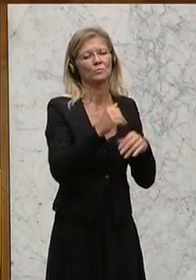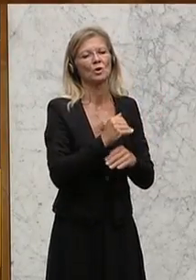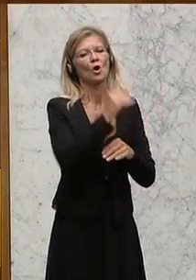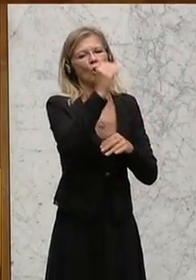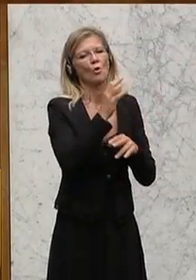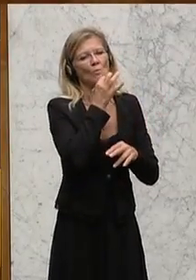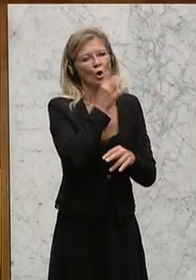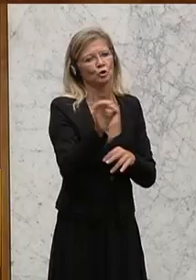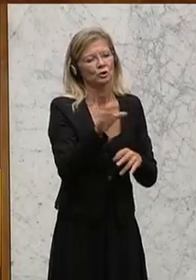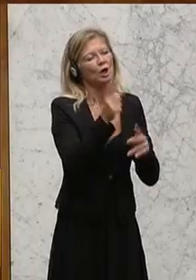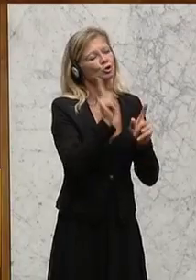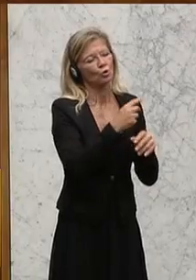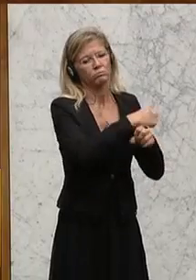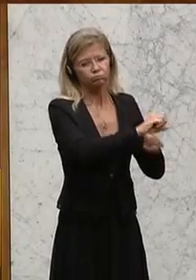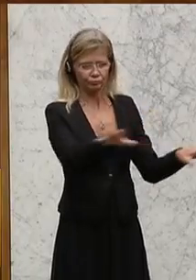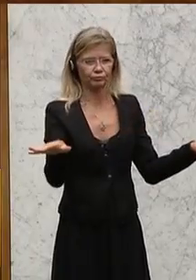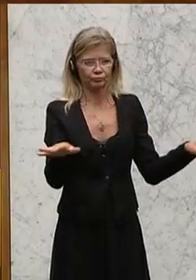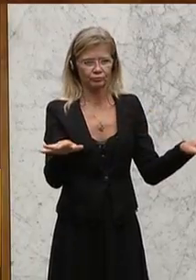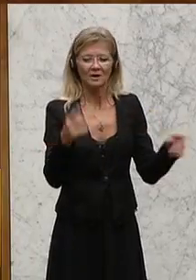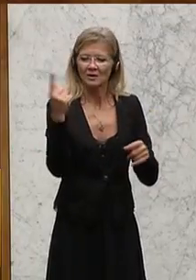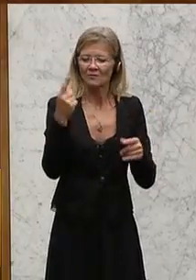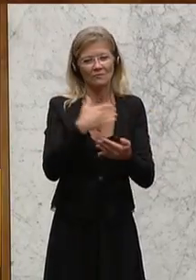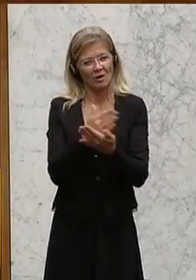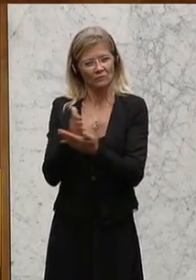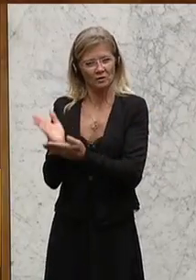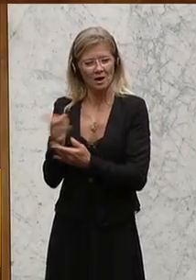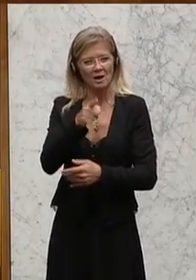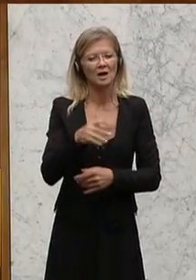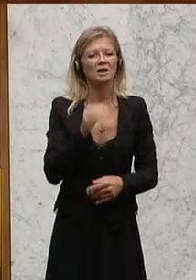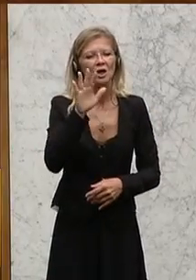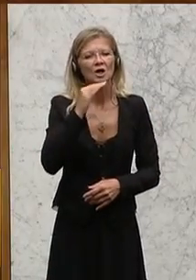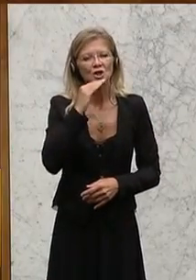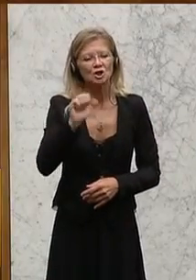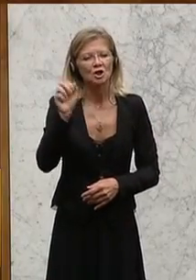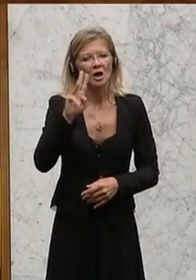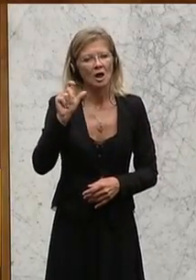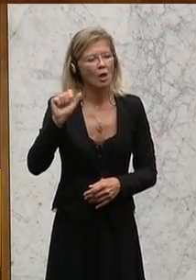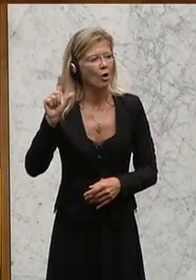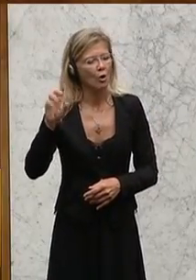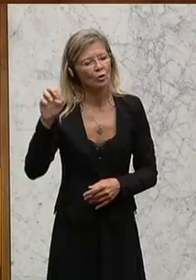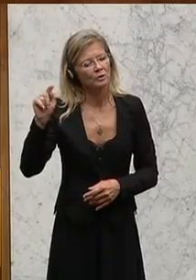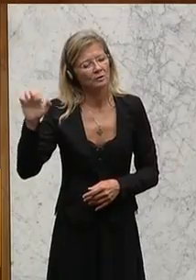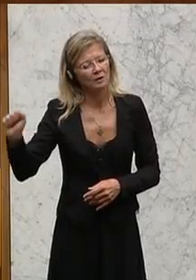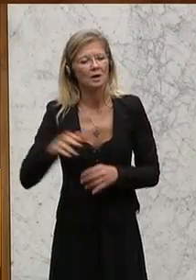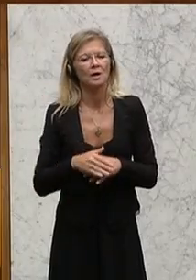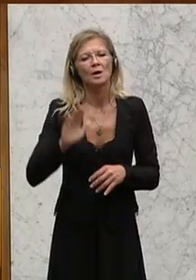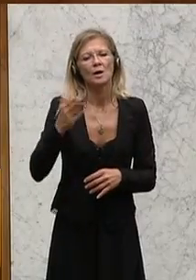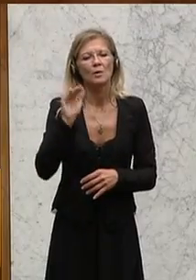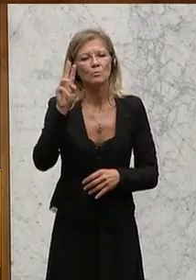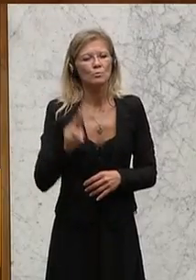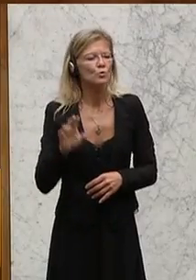Die Aufgaben dazu teilen sich das Charlotte-Bühler-Institut, das Land Oberösterreich und auch die